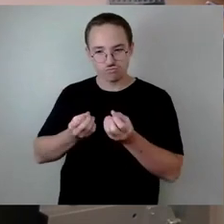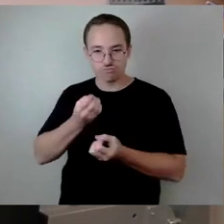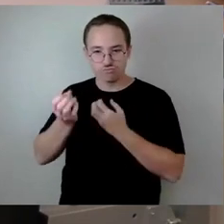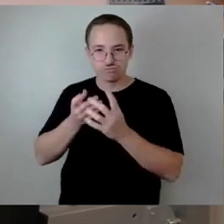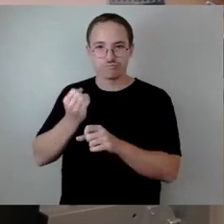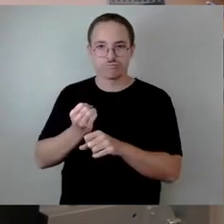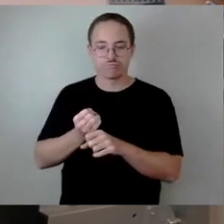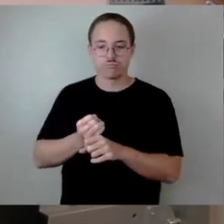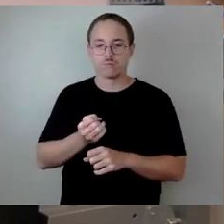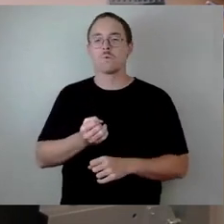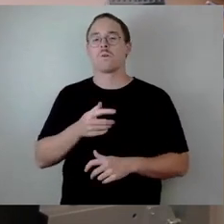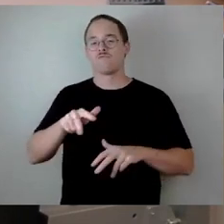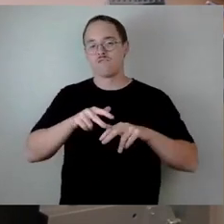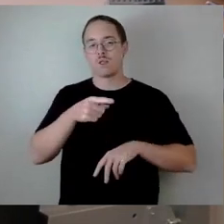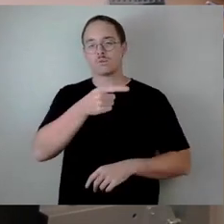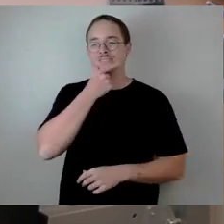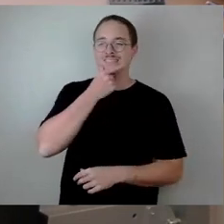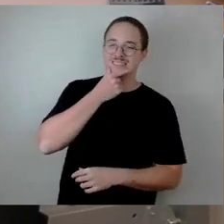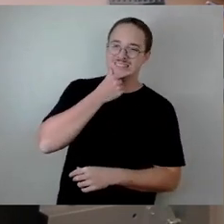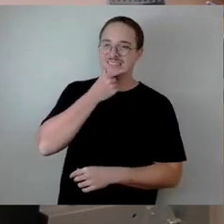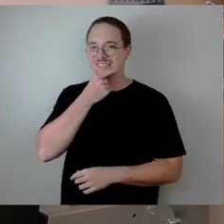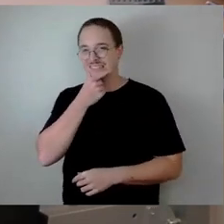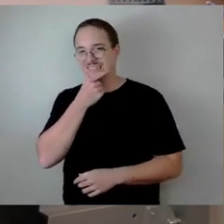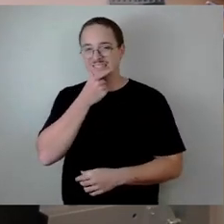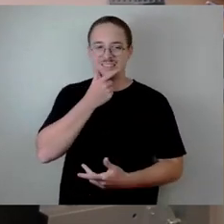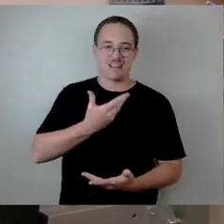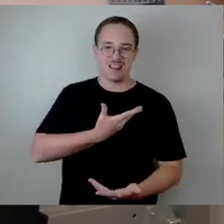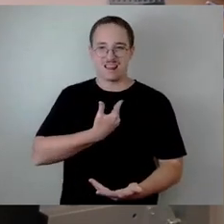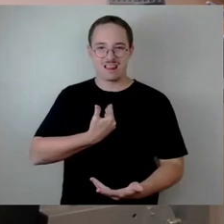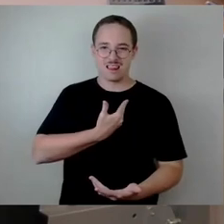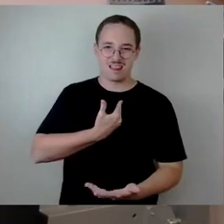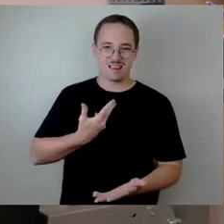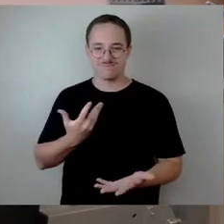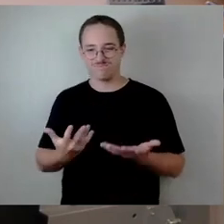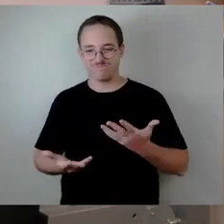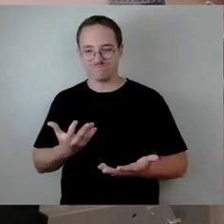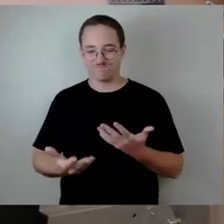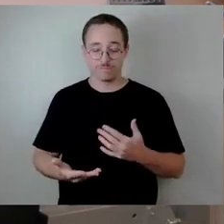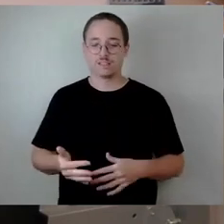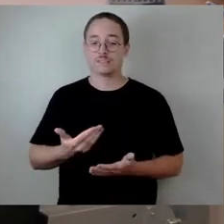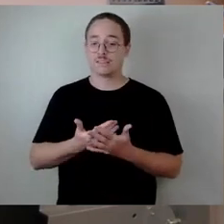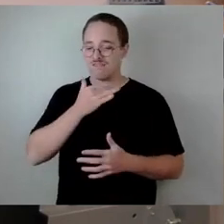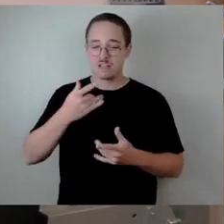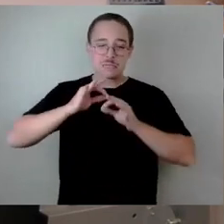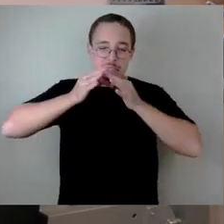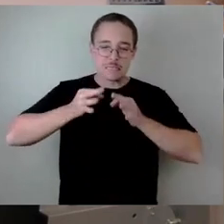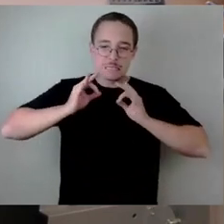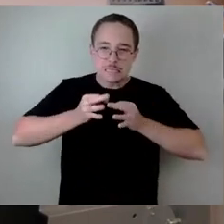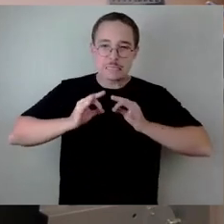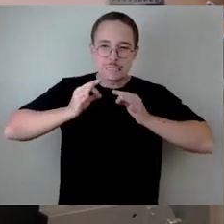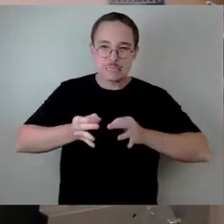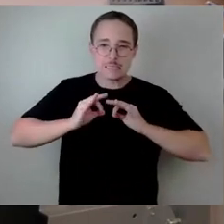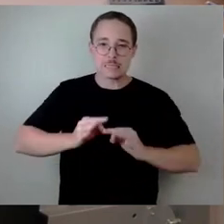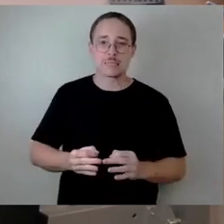ziemlich kleinteiliger Prozess, wie wir dann letztlich uns auf diesen Antrag verständigt haben.